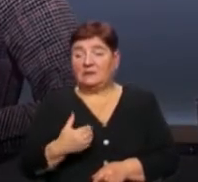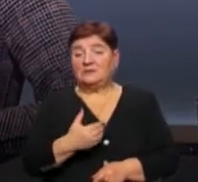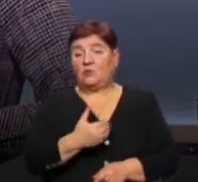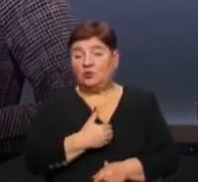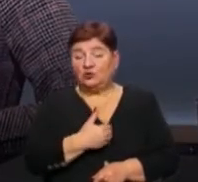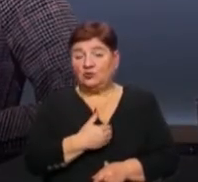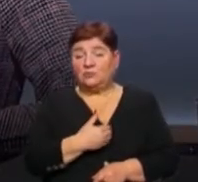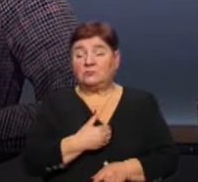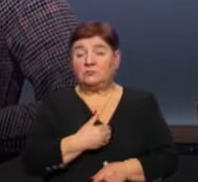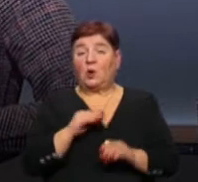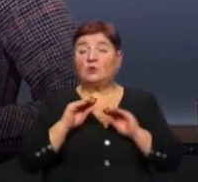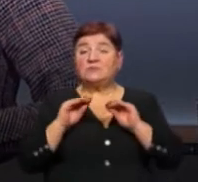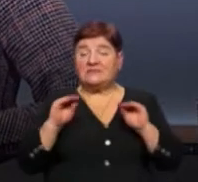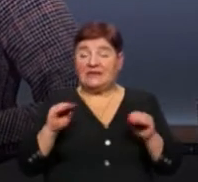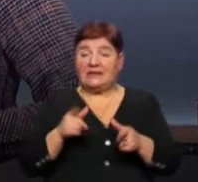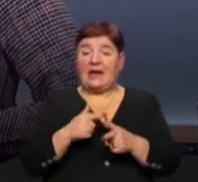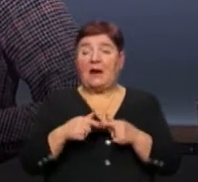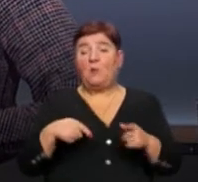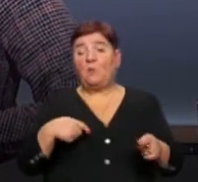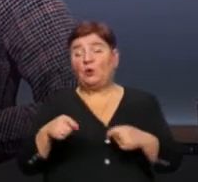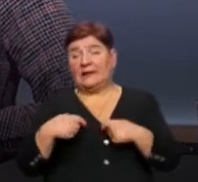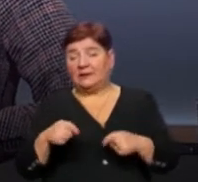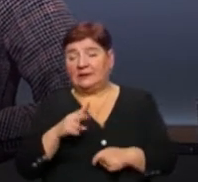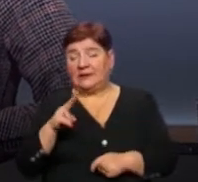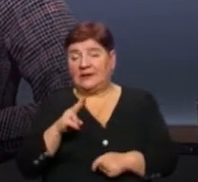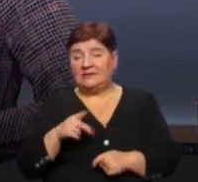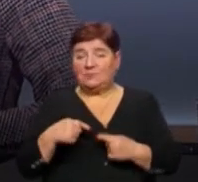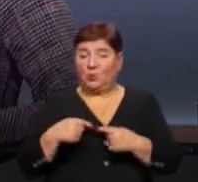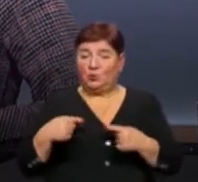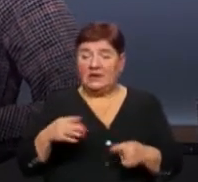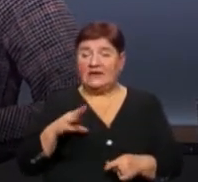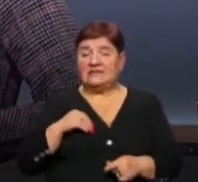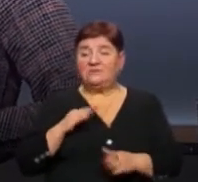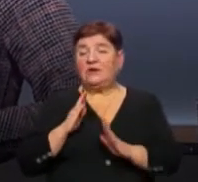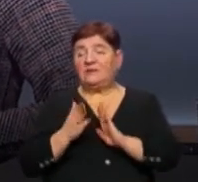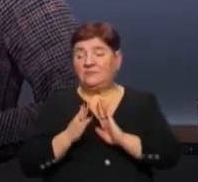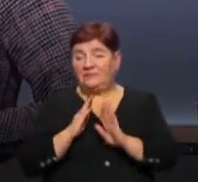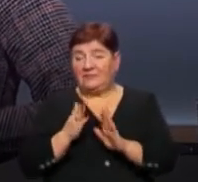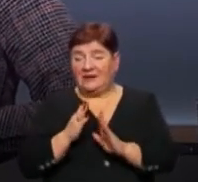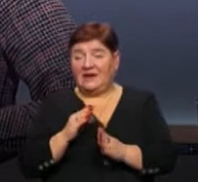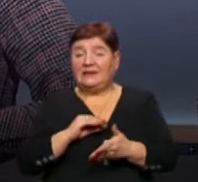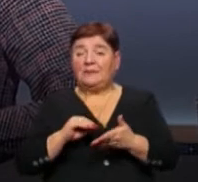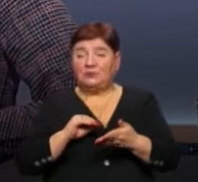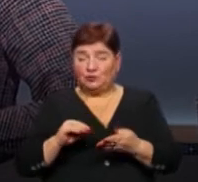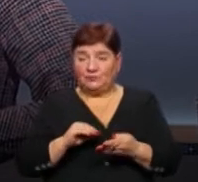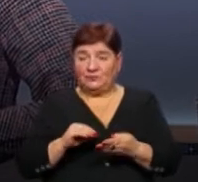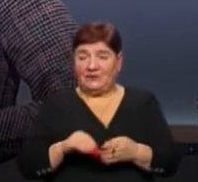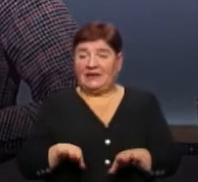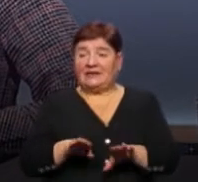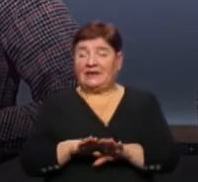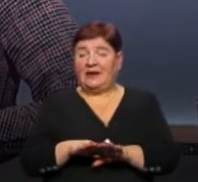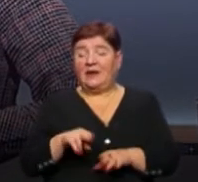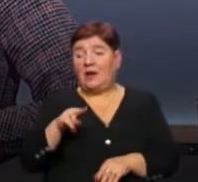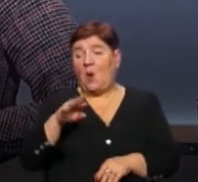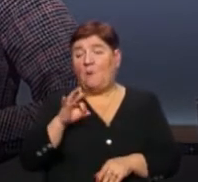мережах розмістити чи продати якийсь продукт і на своїй сторінці, наприклад, у Фейсбуці напишу такий